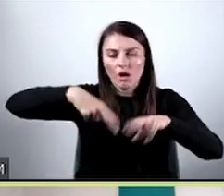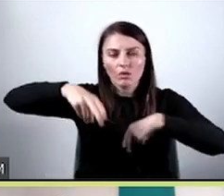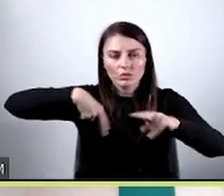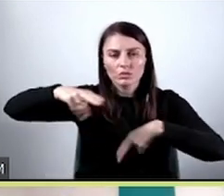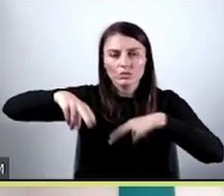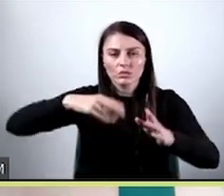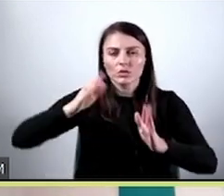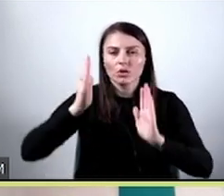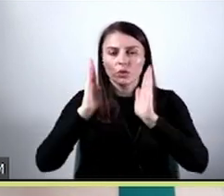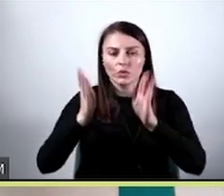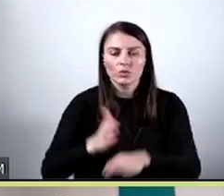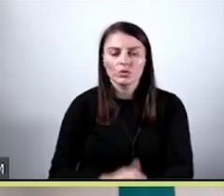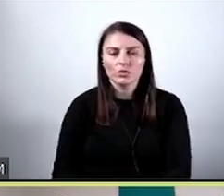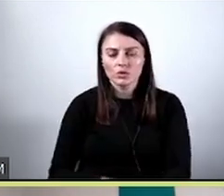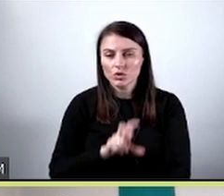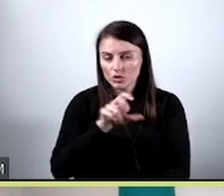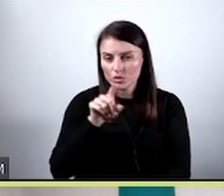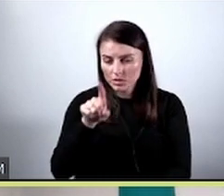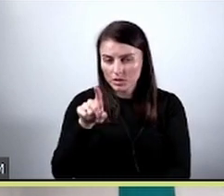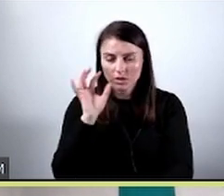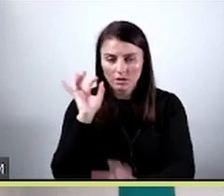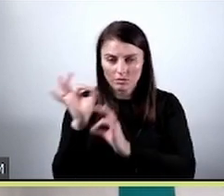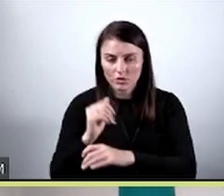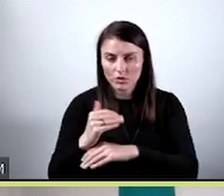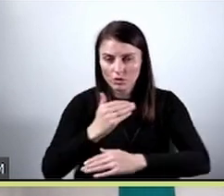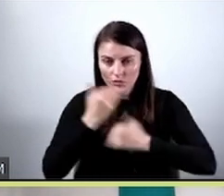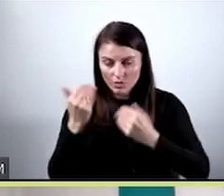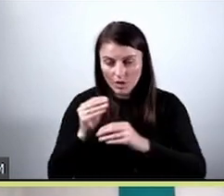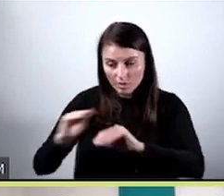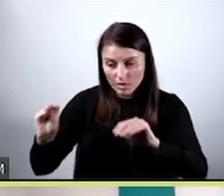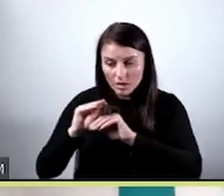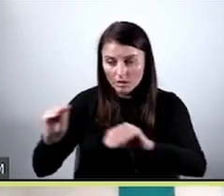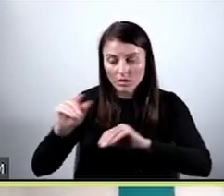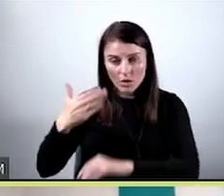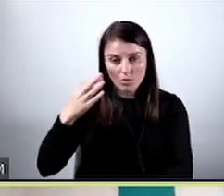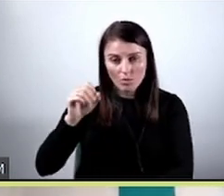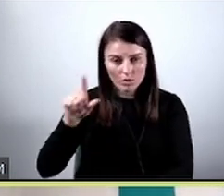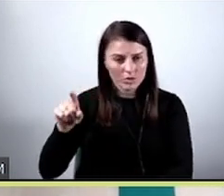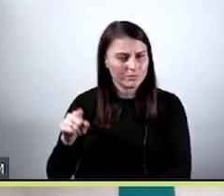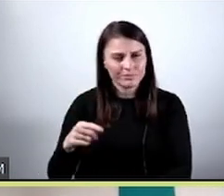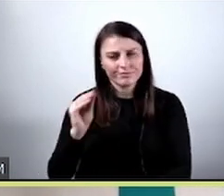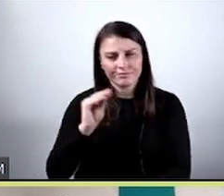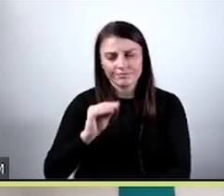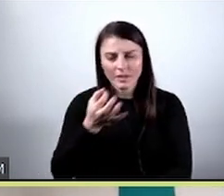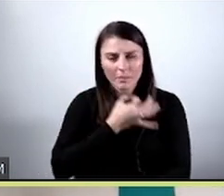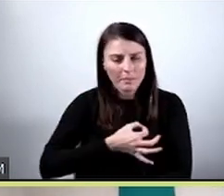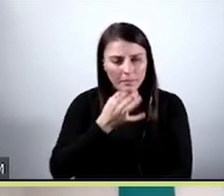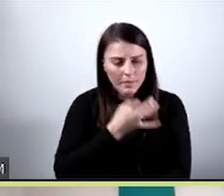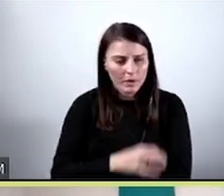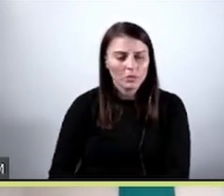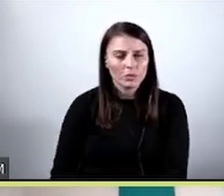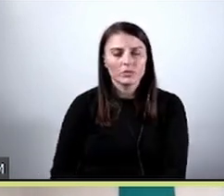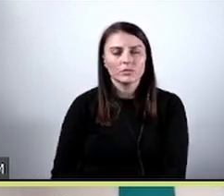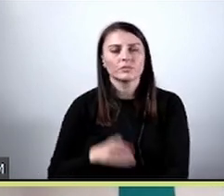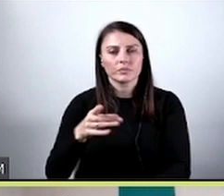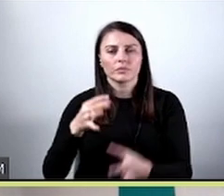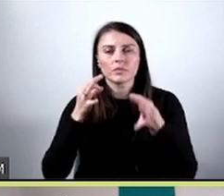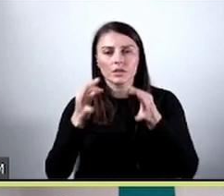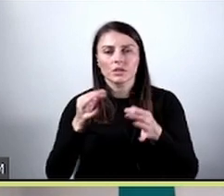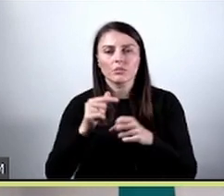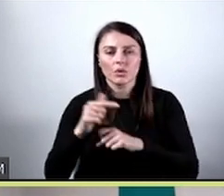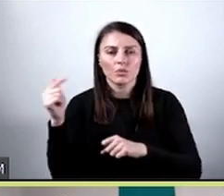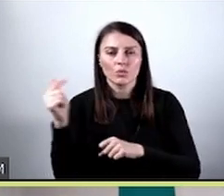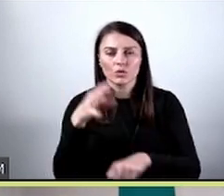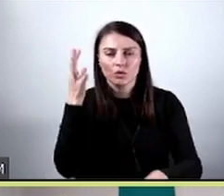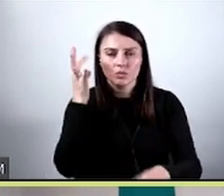prostych drogach, to czy takie dane będą wystarczające do wytrenowania modelu. Niekoniecznie. Dlatego, że taki samochód musi